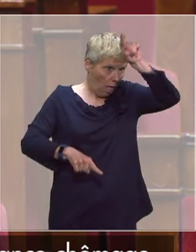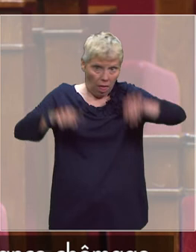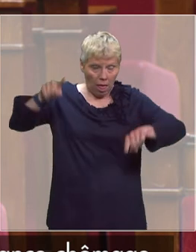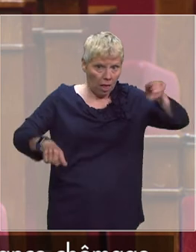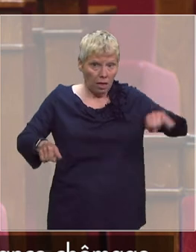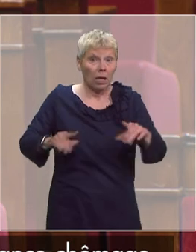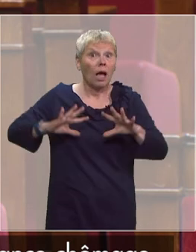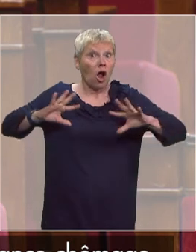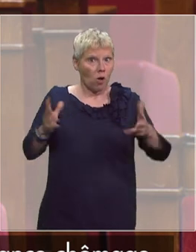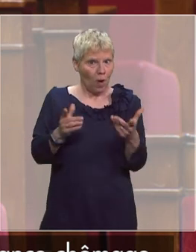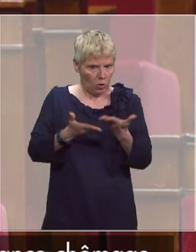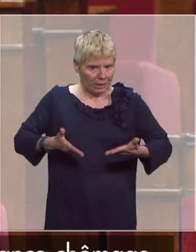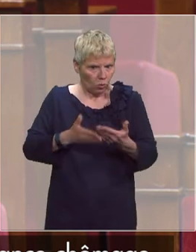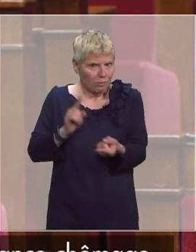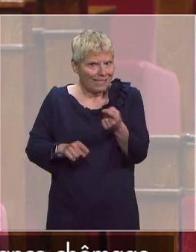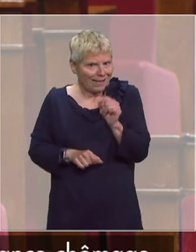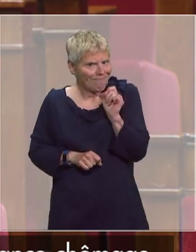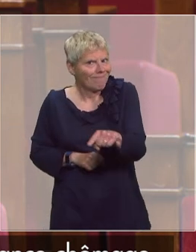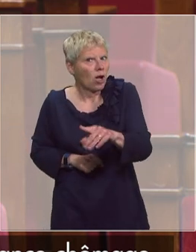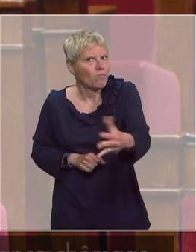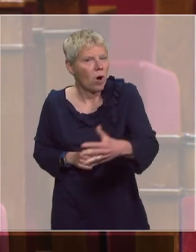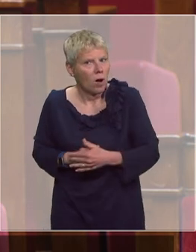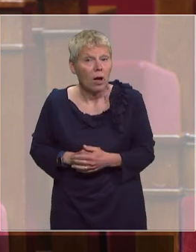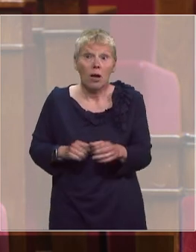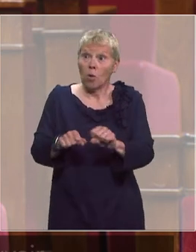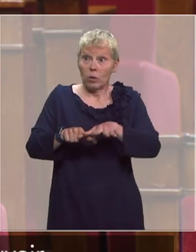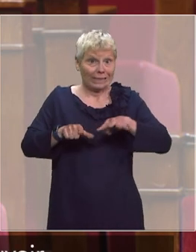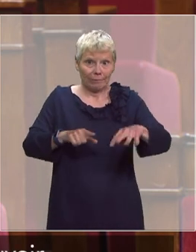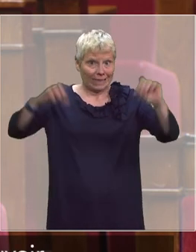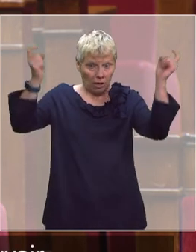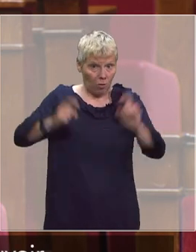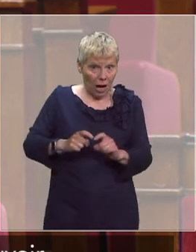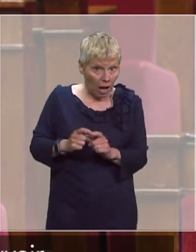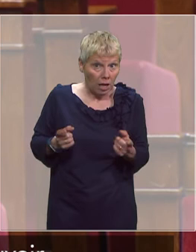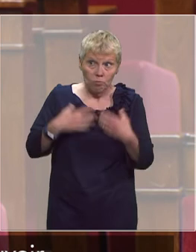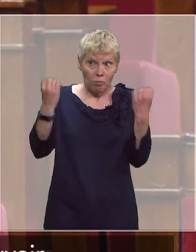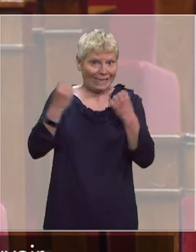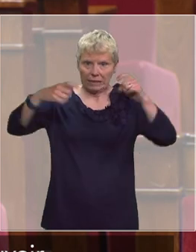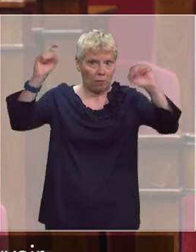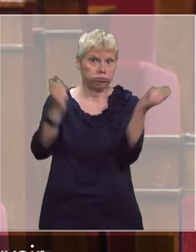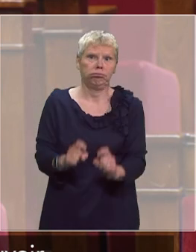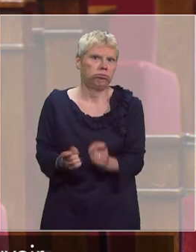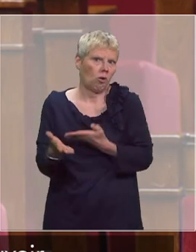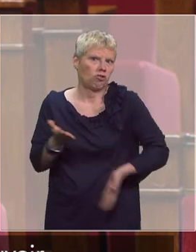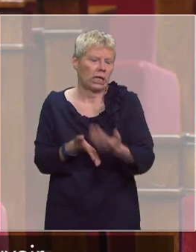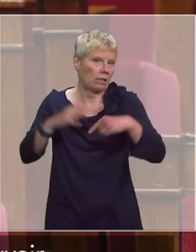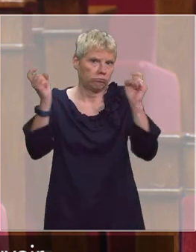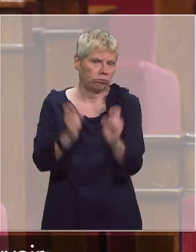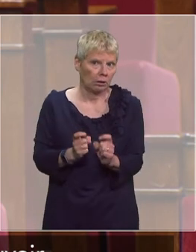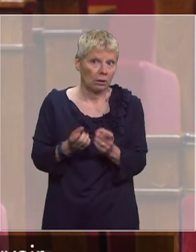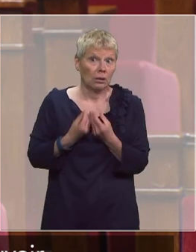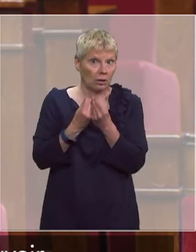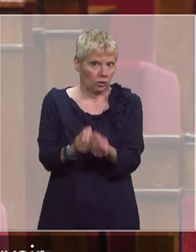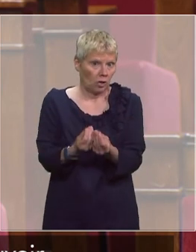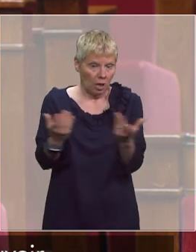Comment cette spécificité va être prise en compte ? Enfin, les médias n jamais connu de telle baisse de leurs ressources publicitaires. Cela peut fragiliser durablement le